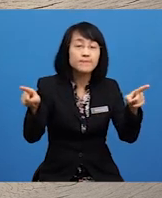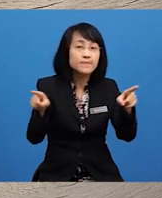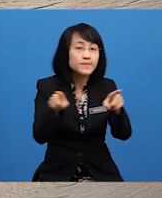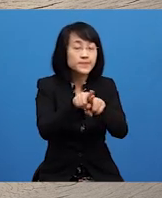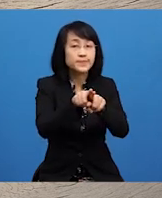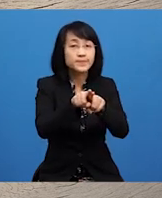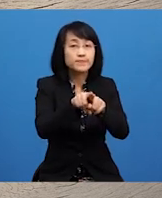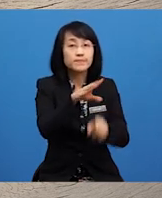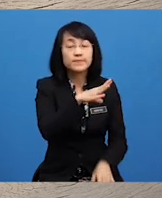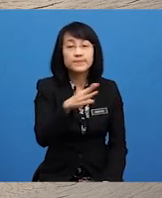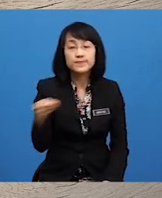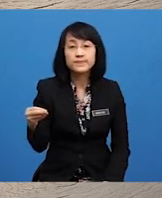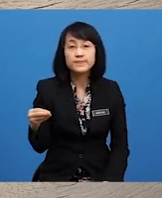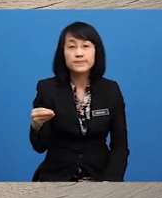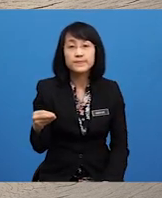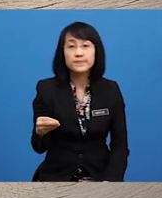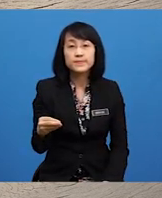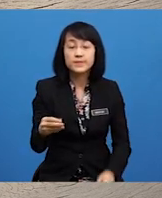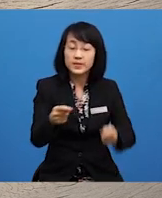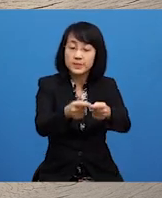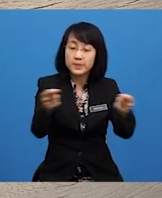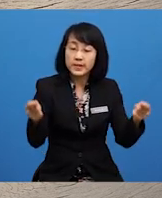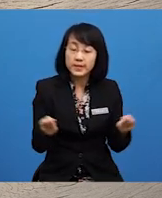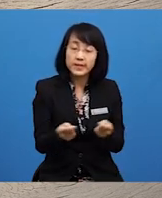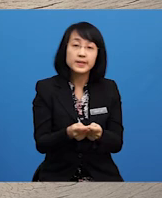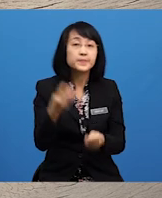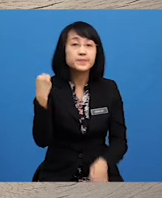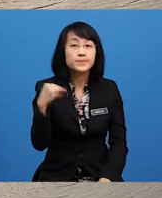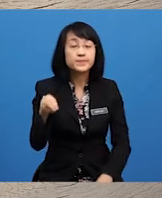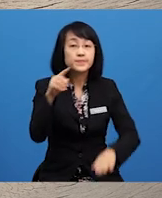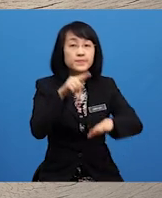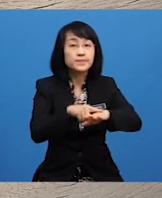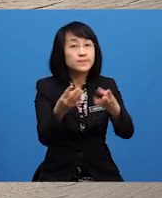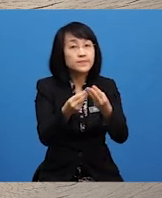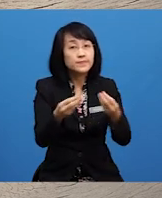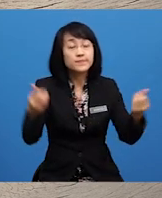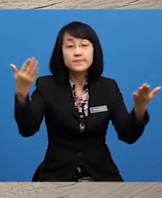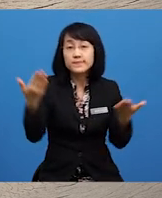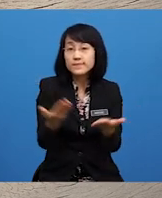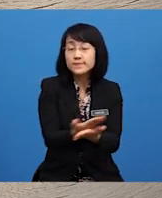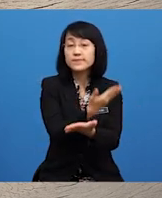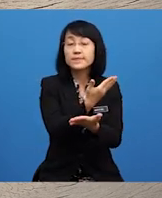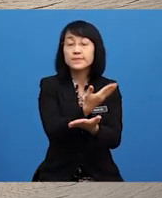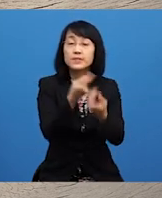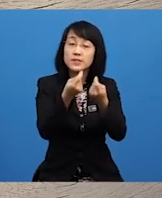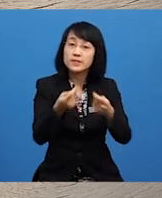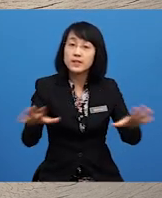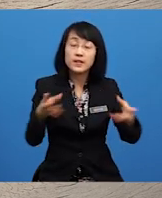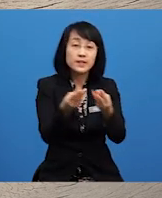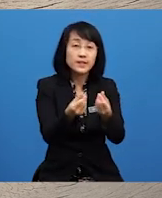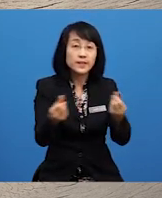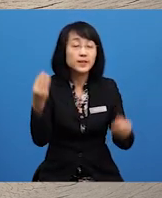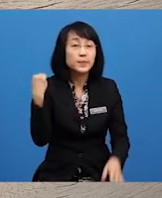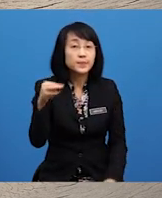Dan Menempatkan Mereka Di tanah Yang baru Setelah Tanah Mereka